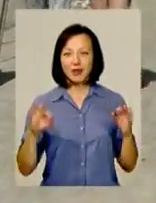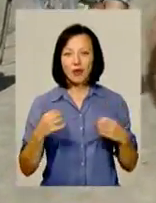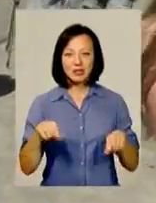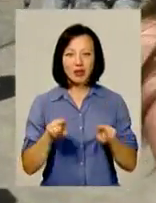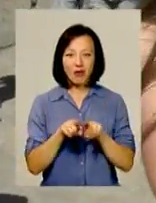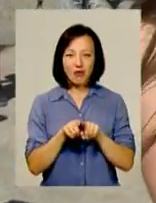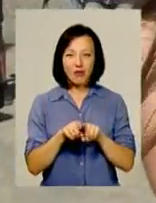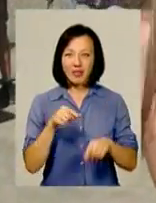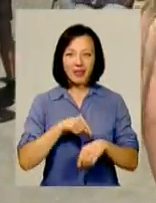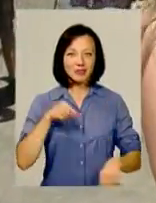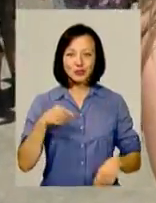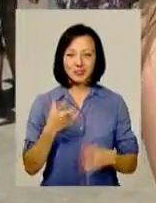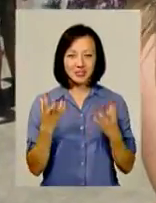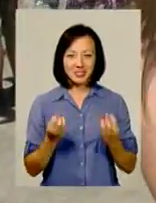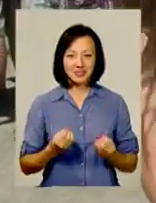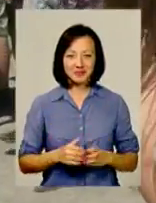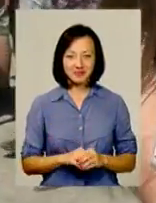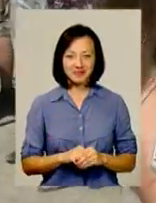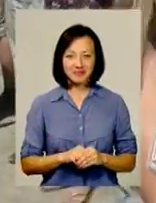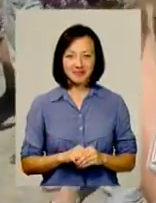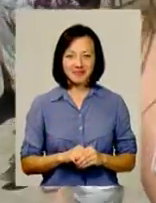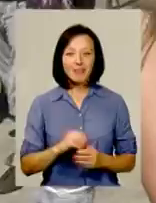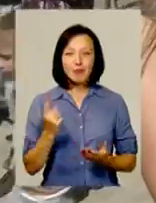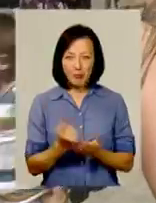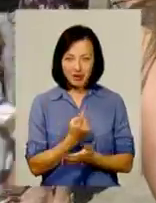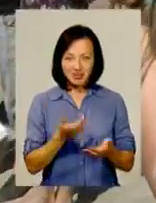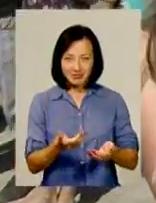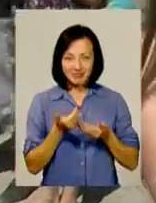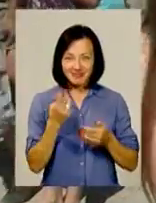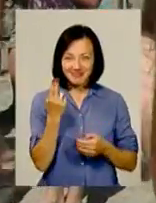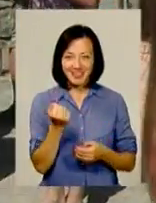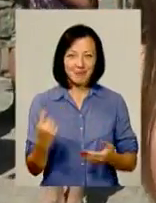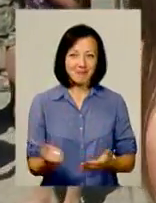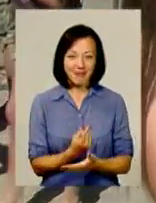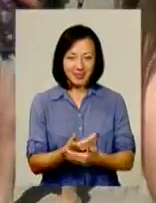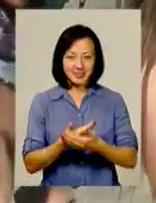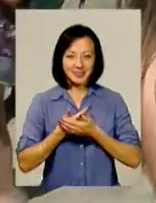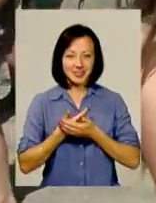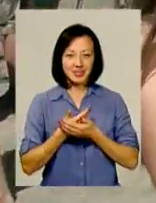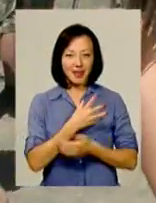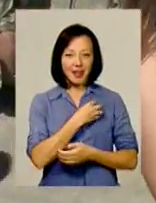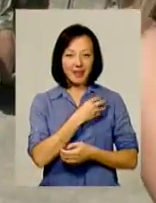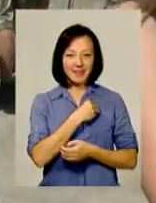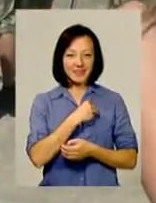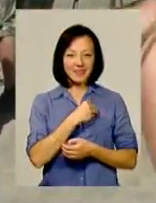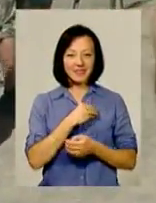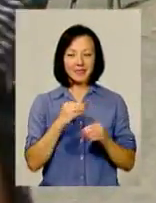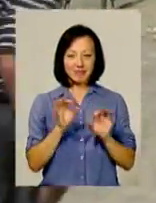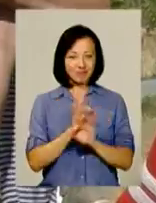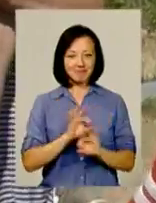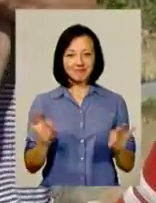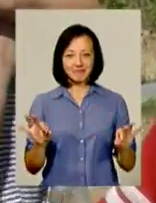не відчували. Та перше ви тримаєте? Так, перше. І як воно тримати? Класно.